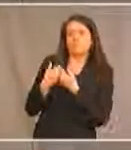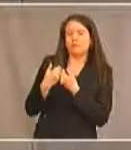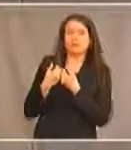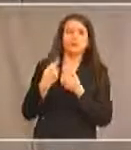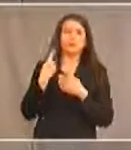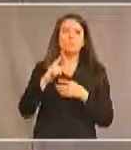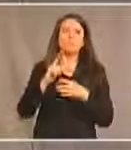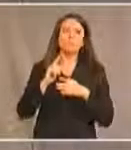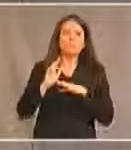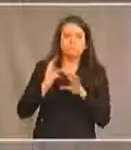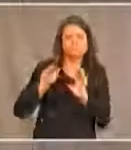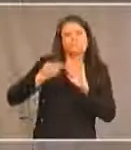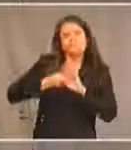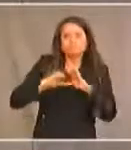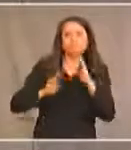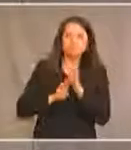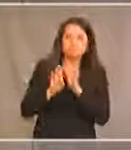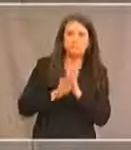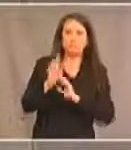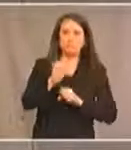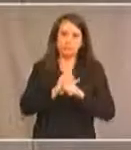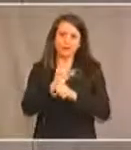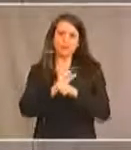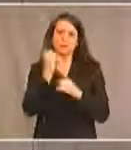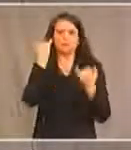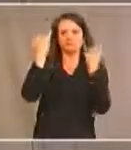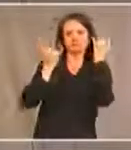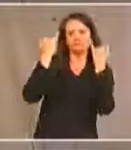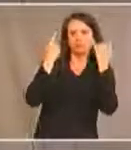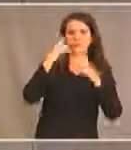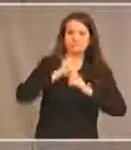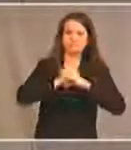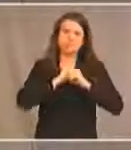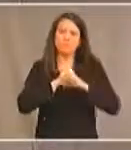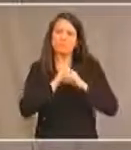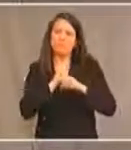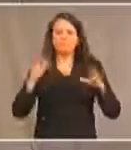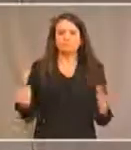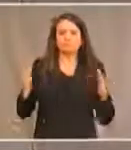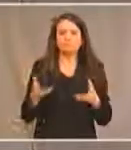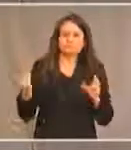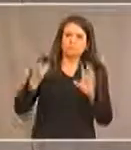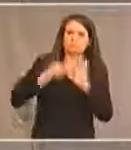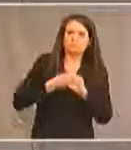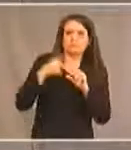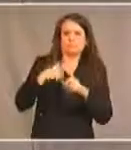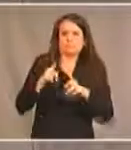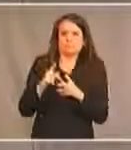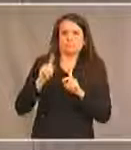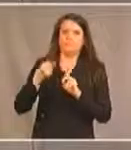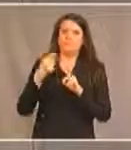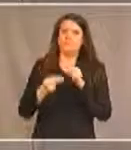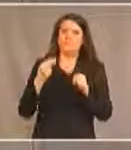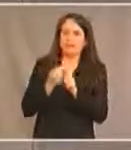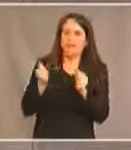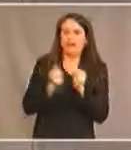de contribuer à développer des activités pour promouvoir un processus d'engagement distinct pour les Premières Nations avec